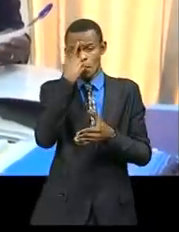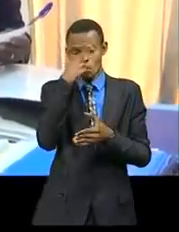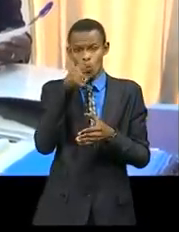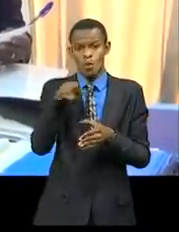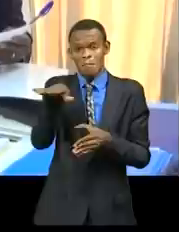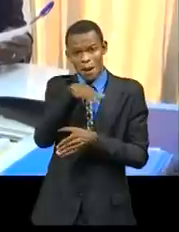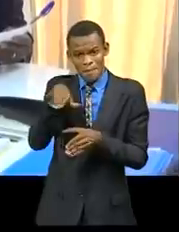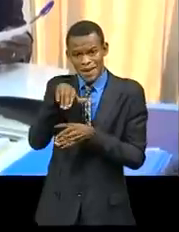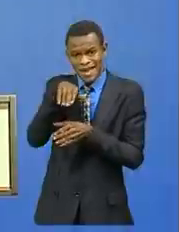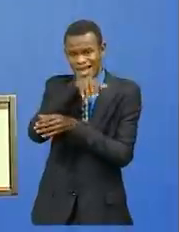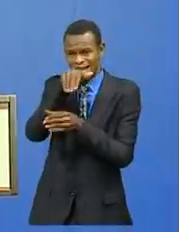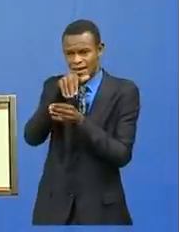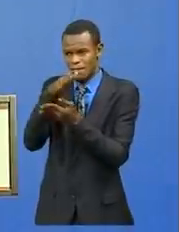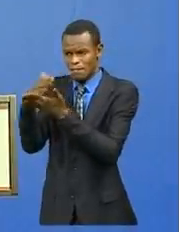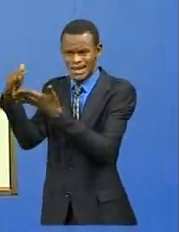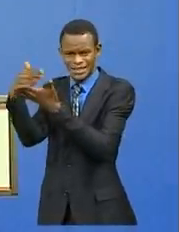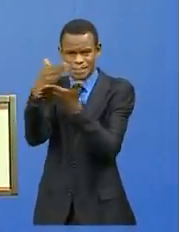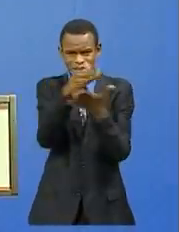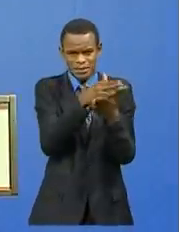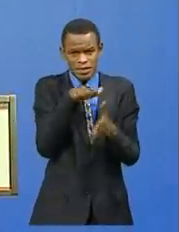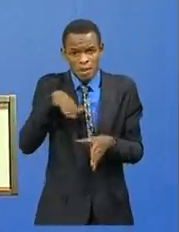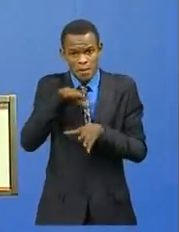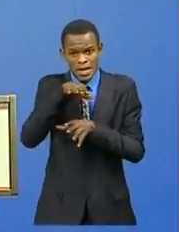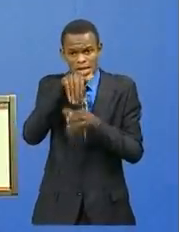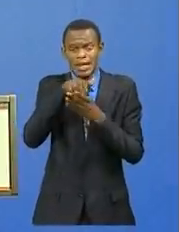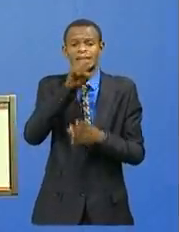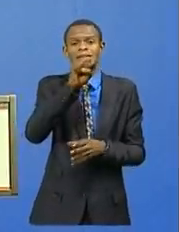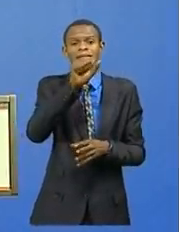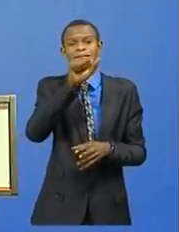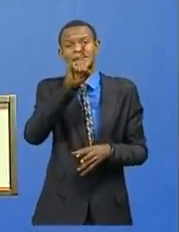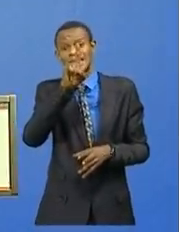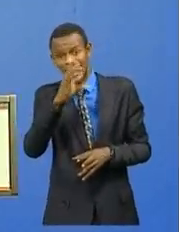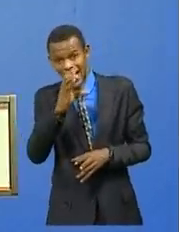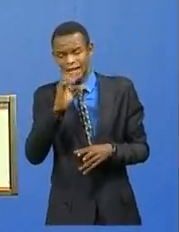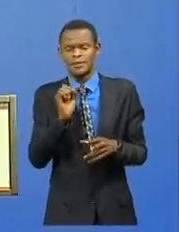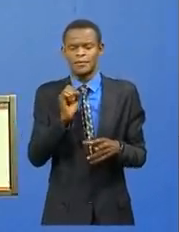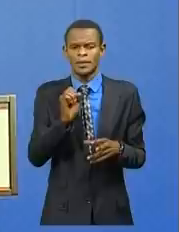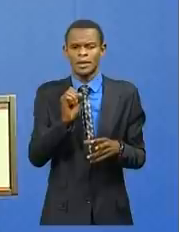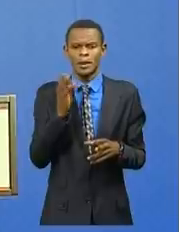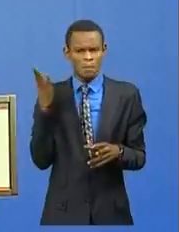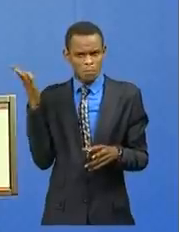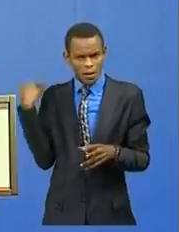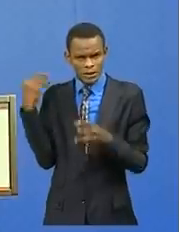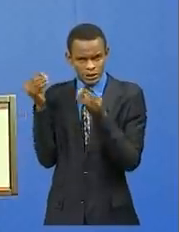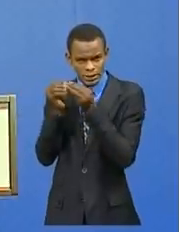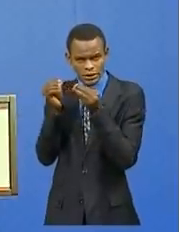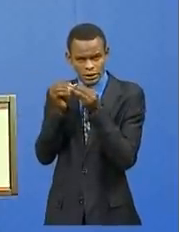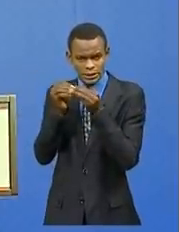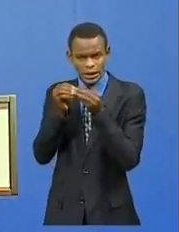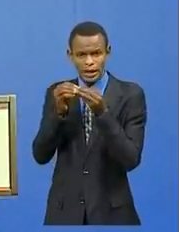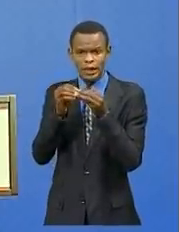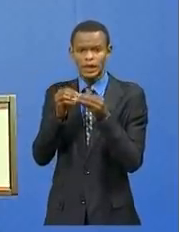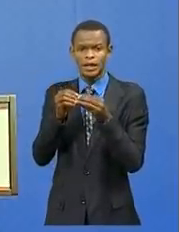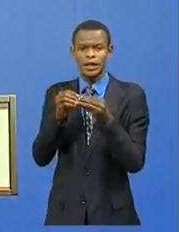des Développements d'Afrique australe, SADEC, lors des travaux du 39e sommet tenu à Dar es Salaam du 17 au